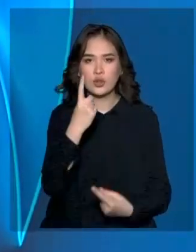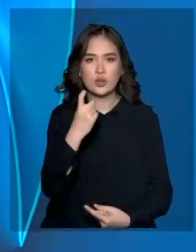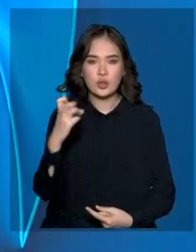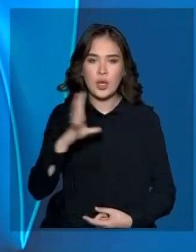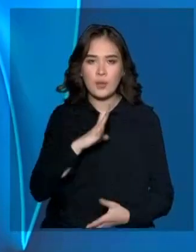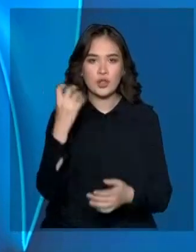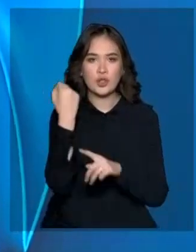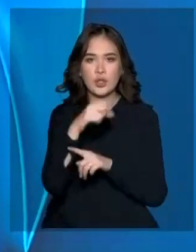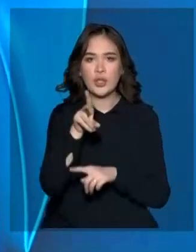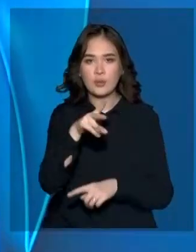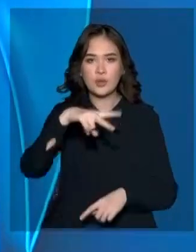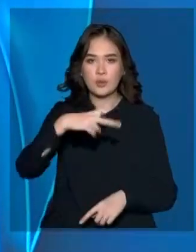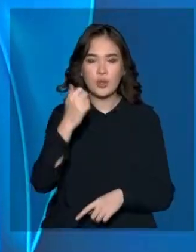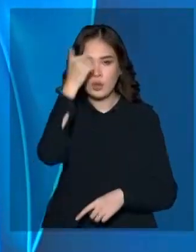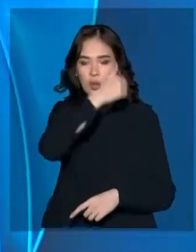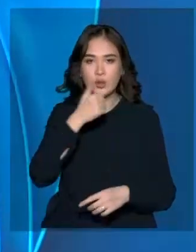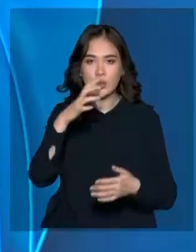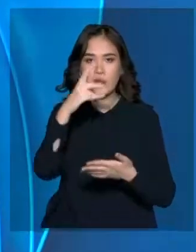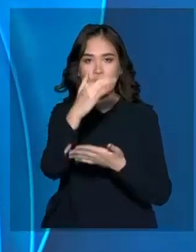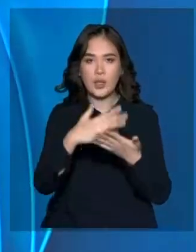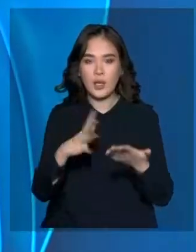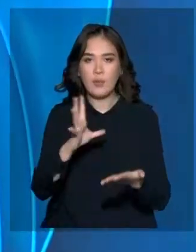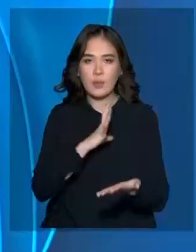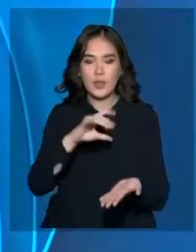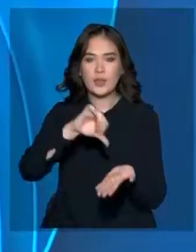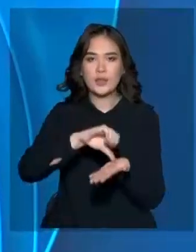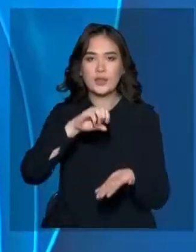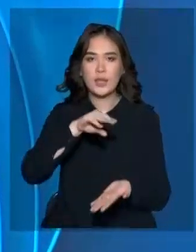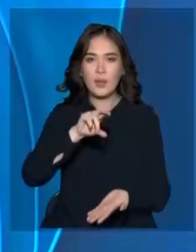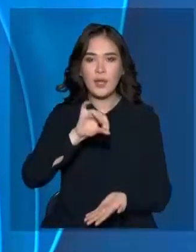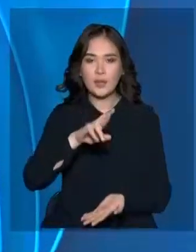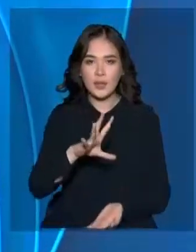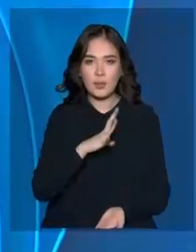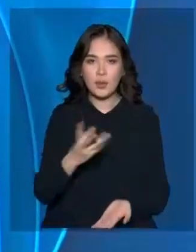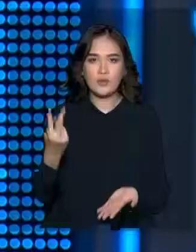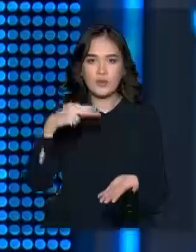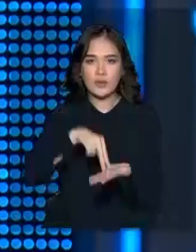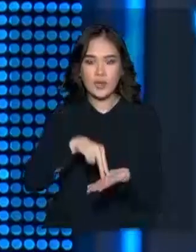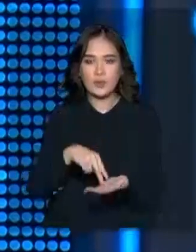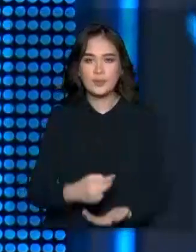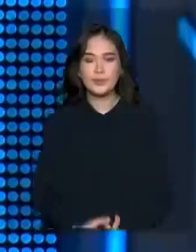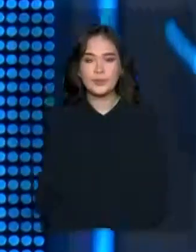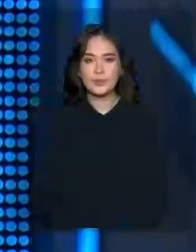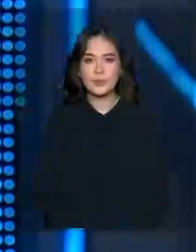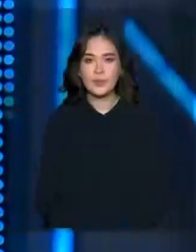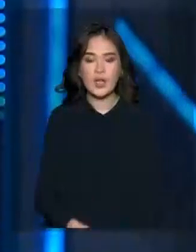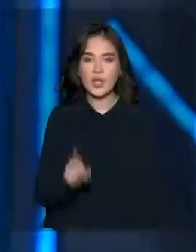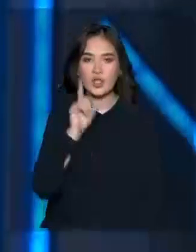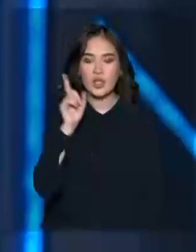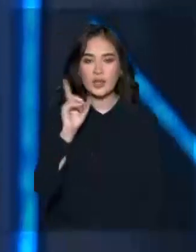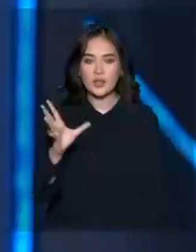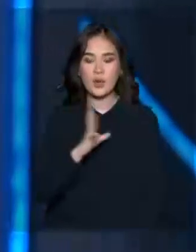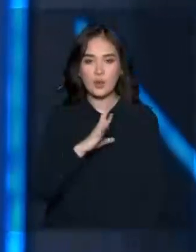джейінпаз 2022 тізіміне еніміт, еніп танымал стипендияға еленді. Жас талант